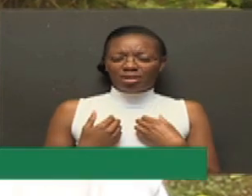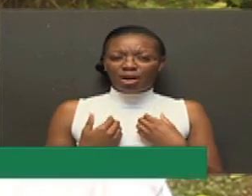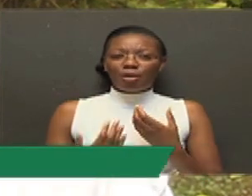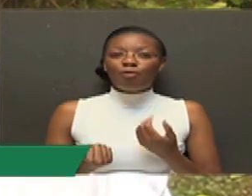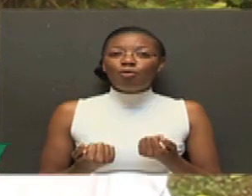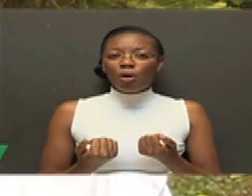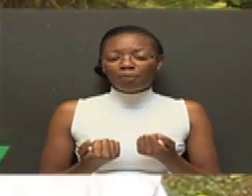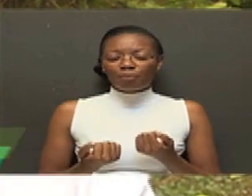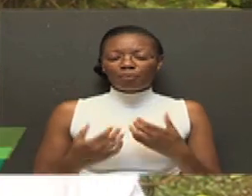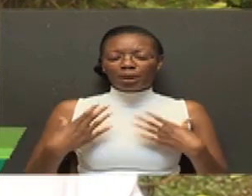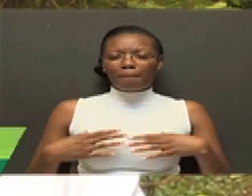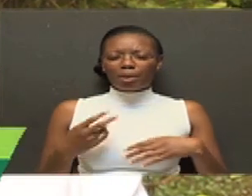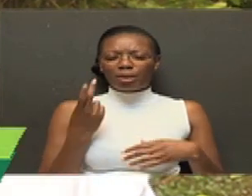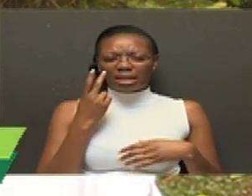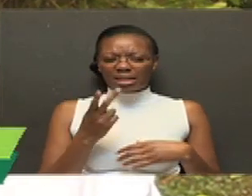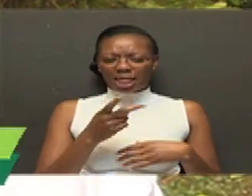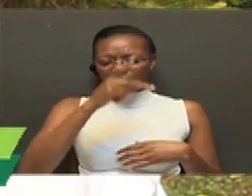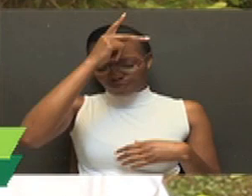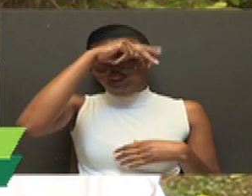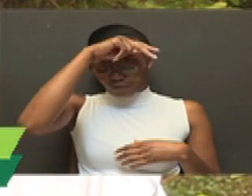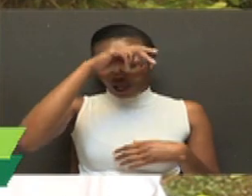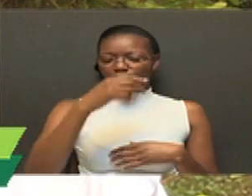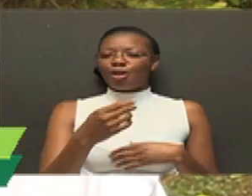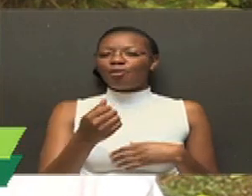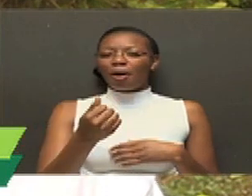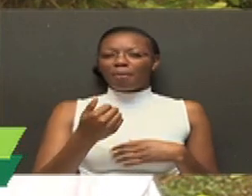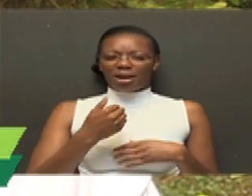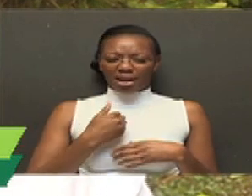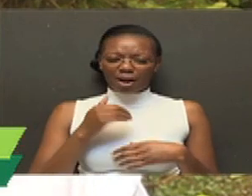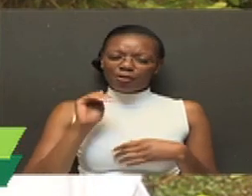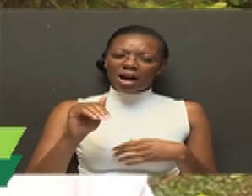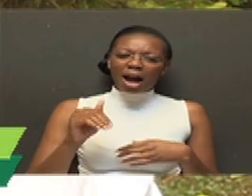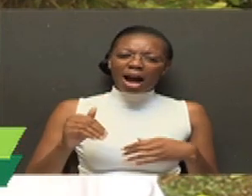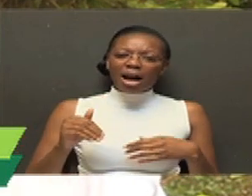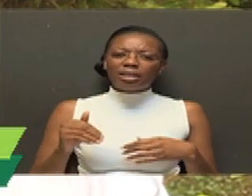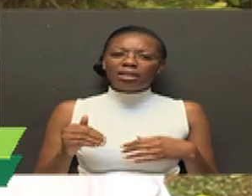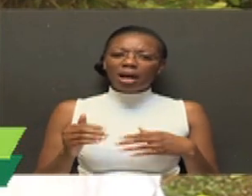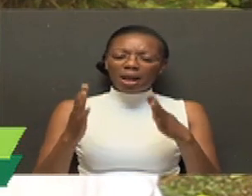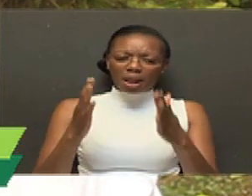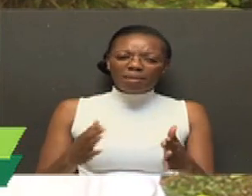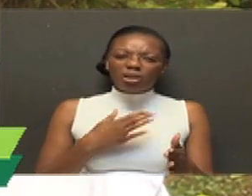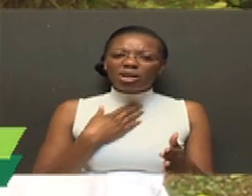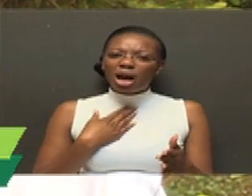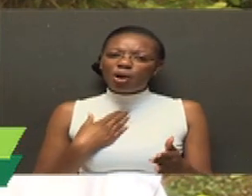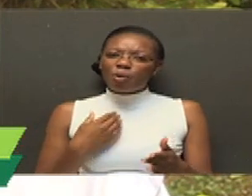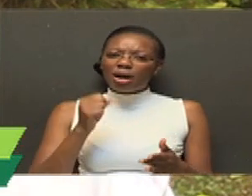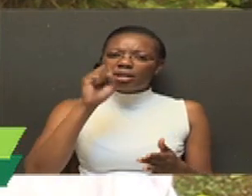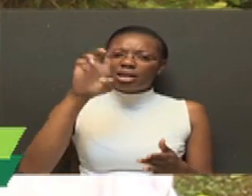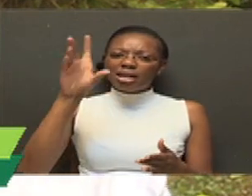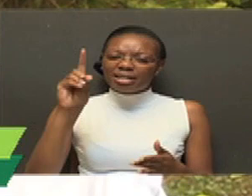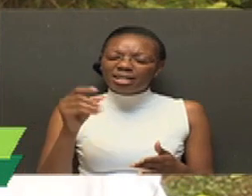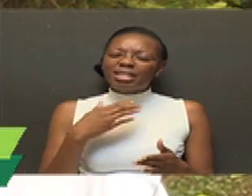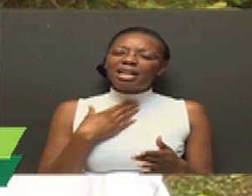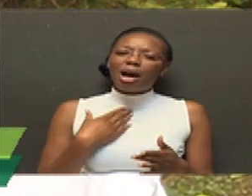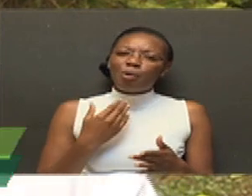Kwa hivu watafikilia ni pesa, muna tegeneza ama research. Kwa hivu farmers kwa hivu watalesist, wanataka wawuzia. Na labda,